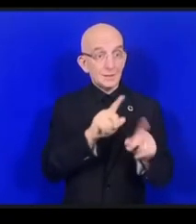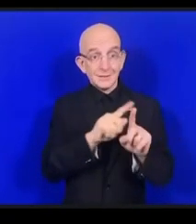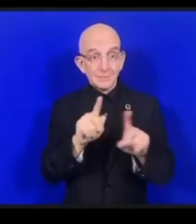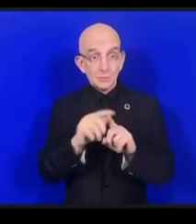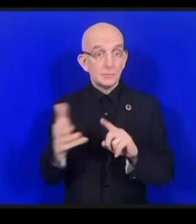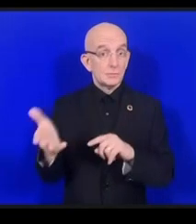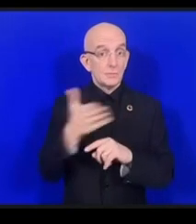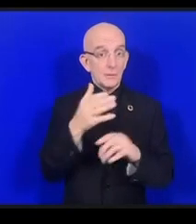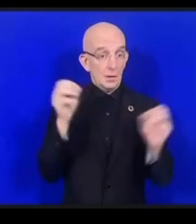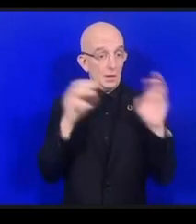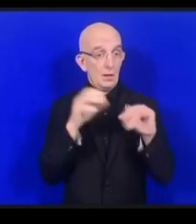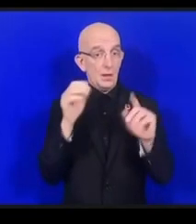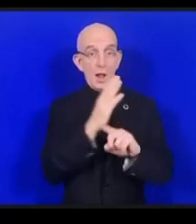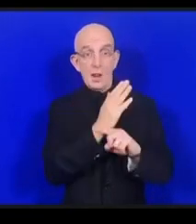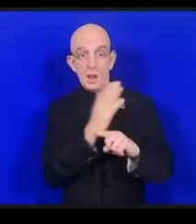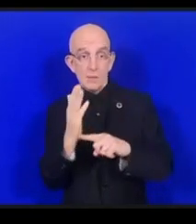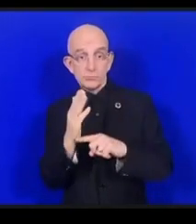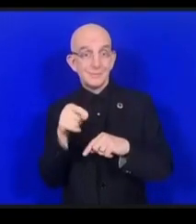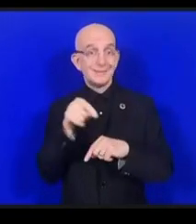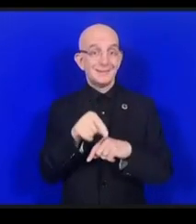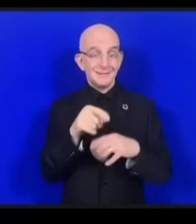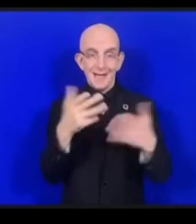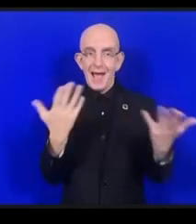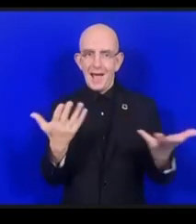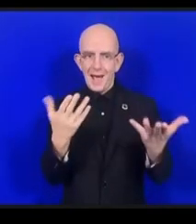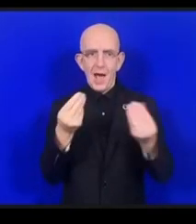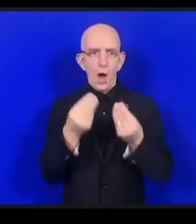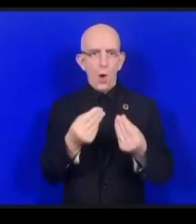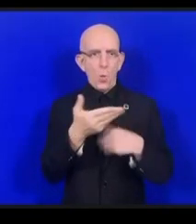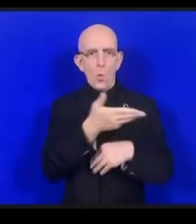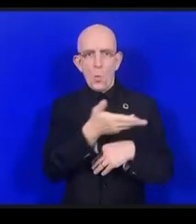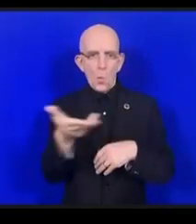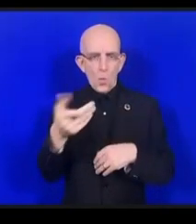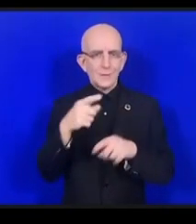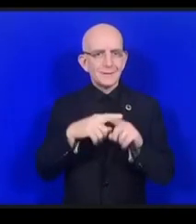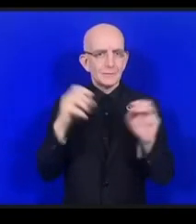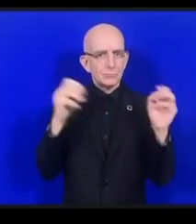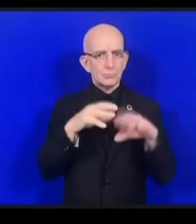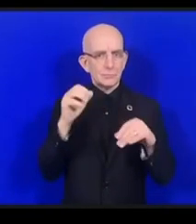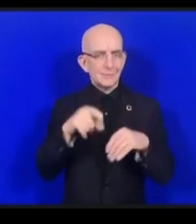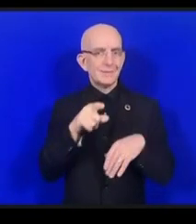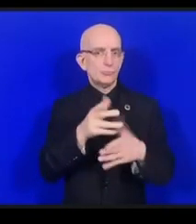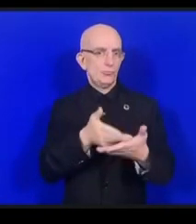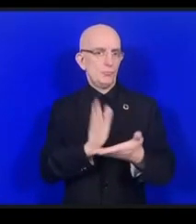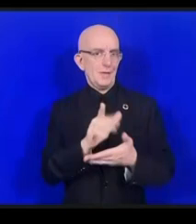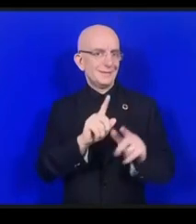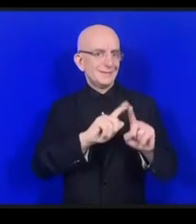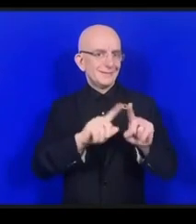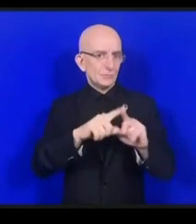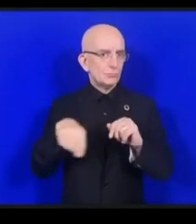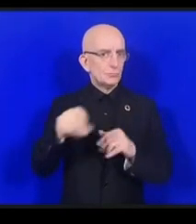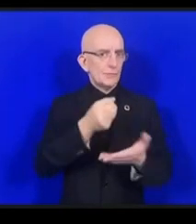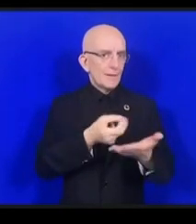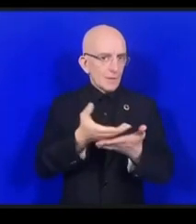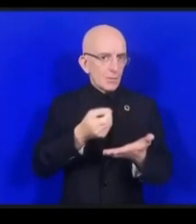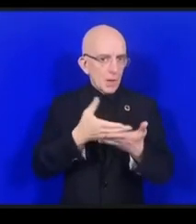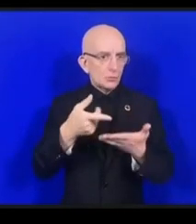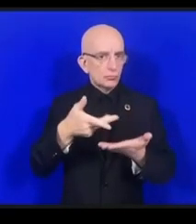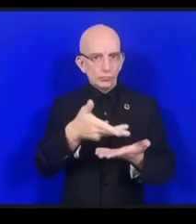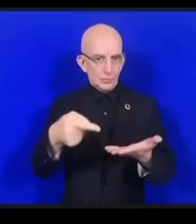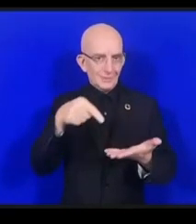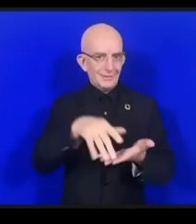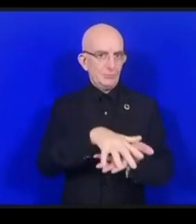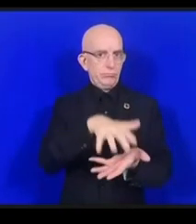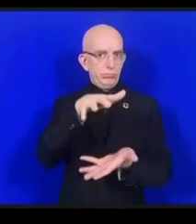par une bibliothèque et comment la bibliothèque peut contribuer à ce service dans ce cadre-là nous avons une planification